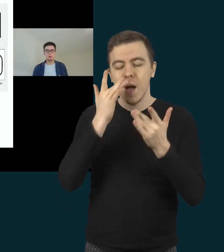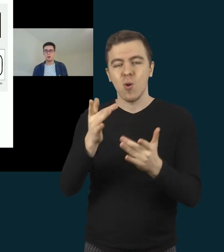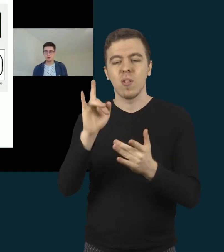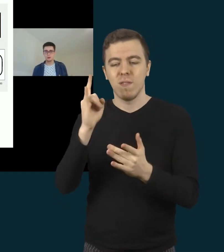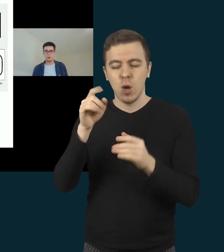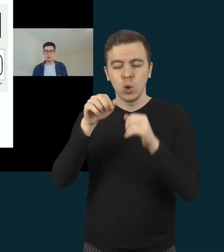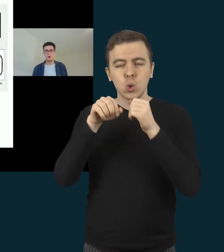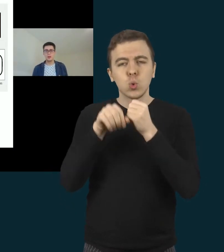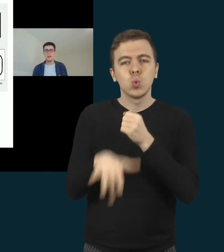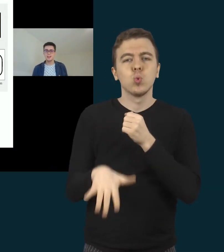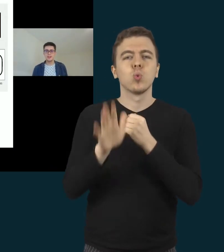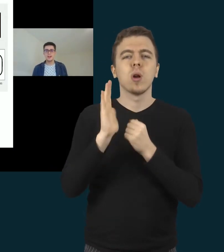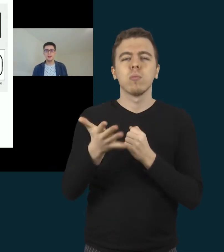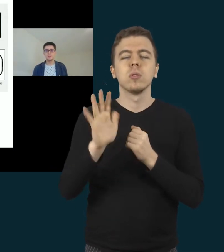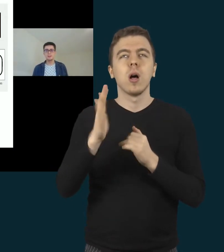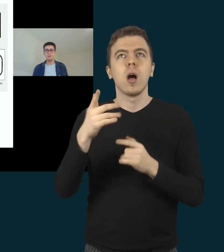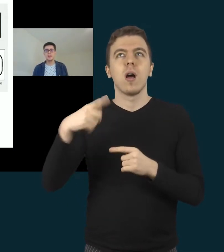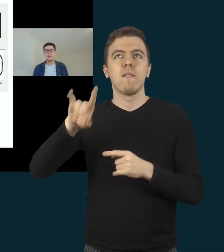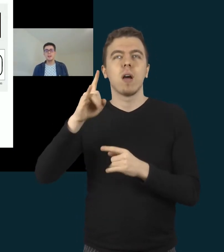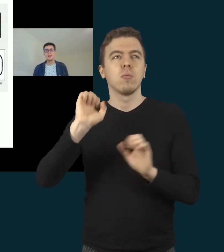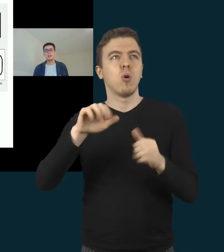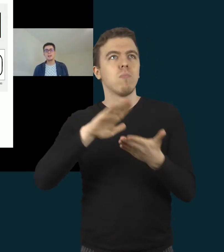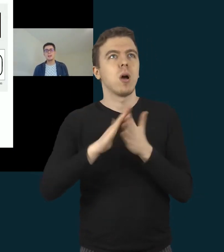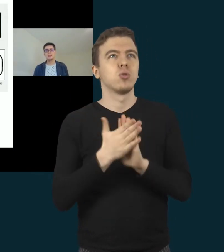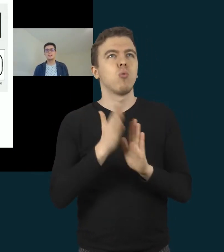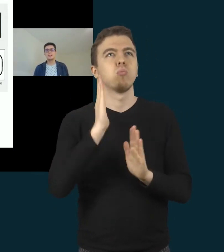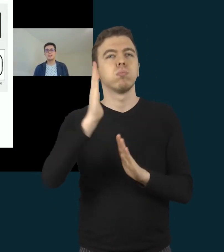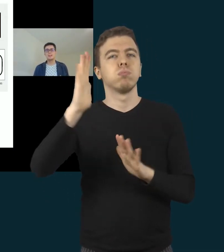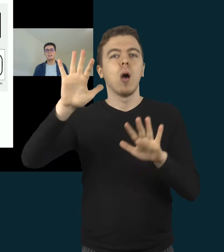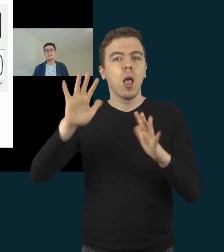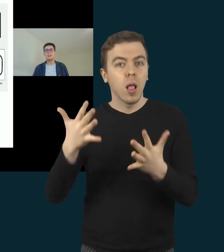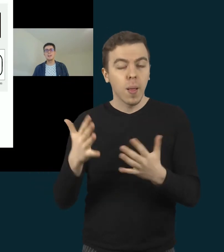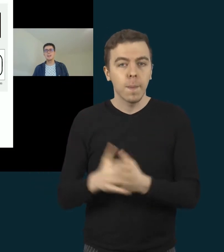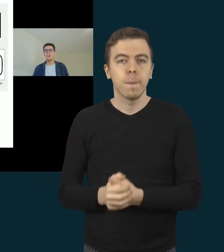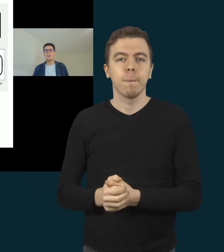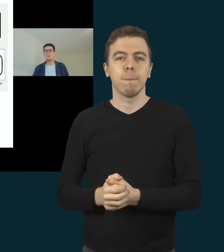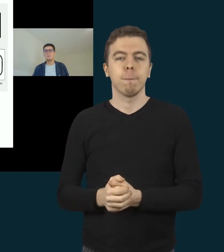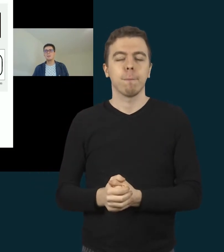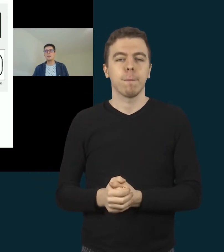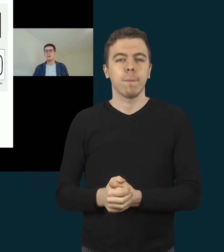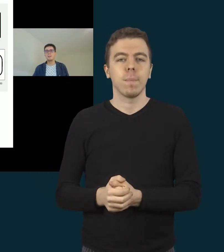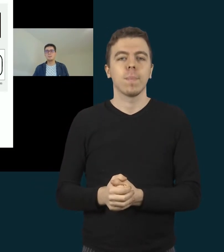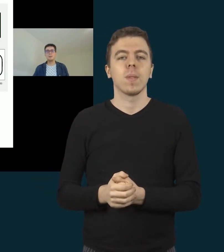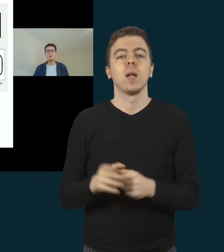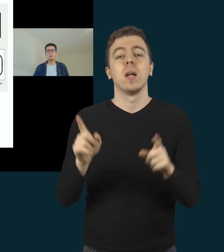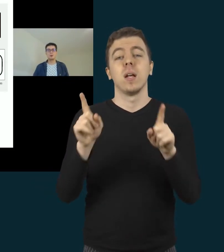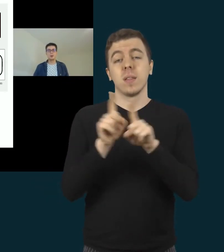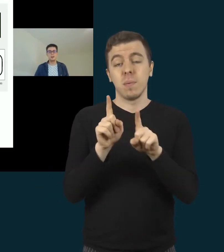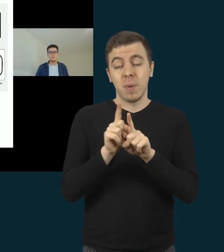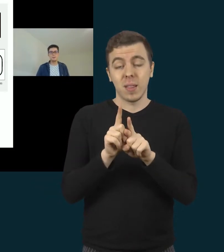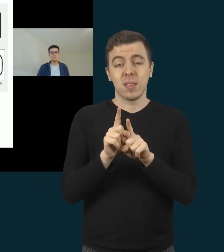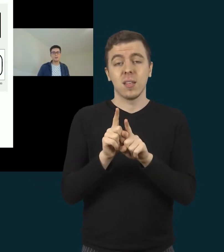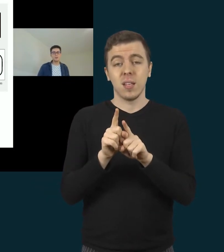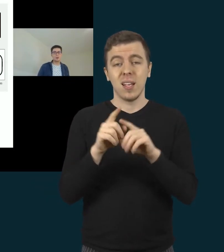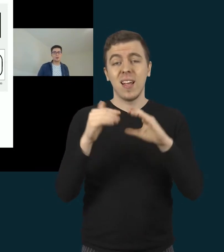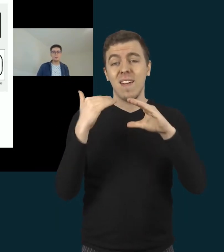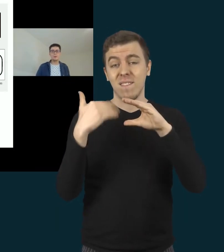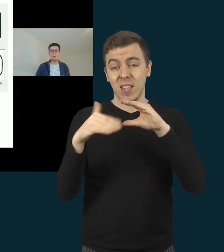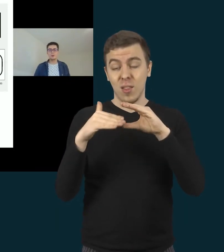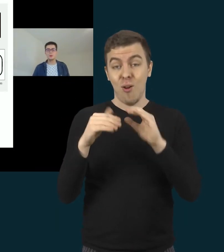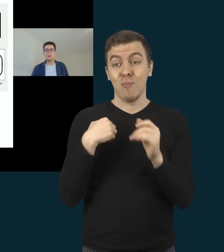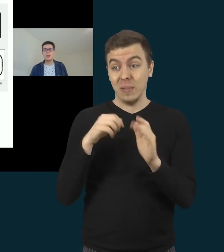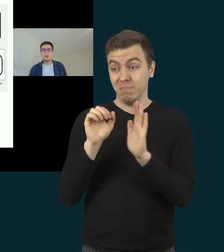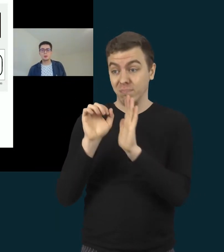žinotų, ko reikia tikėtis. Ir kitas dalykas, tai irgi tame filmuke mes mokėm